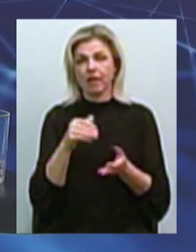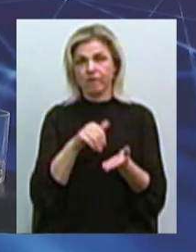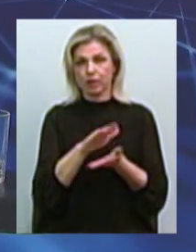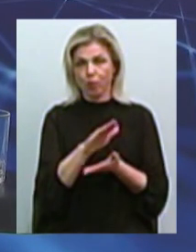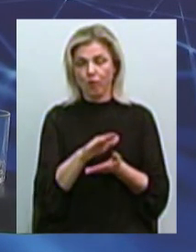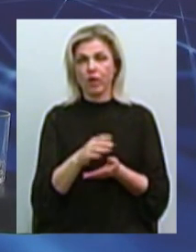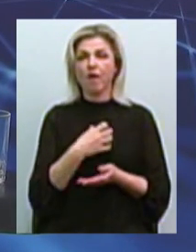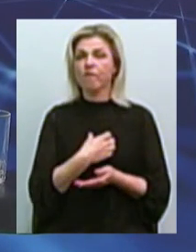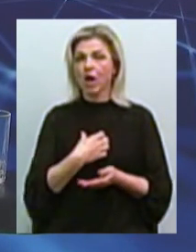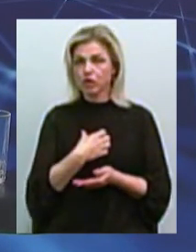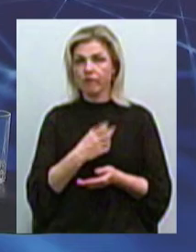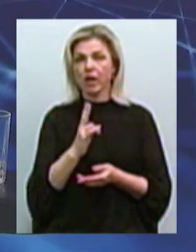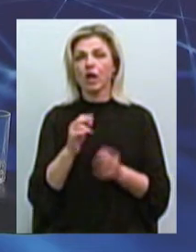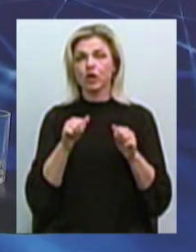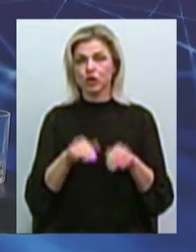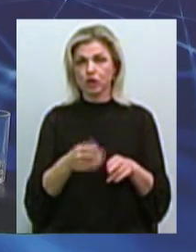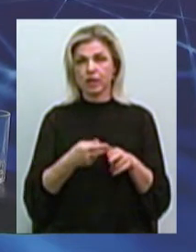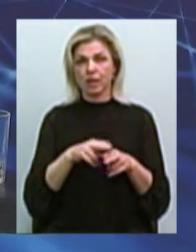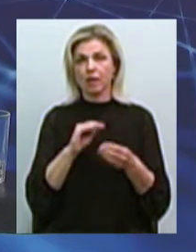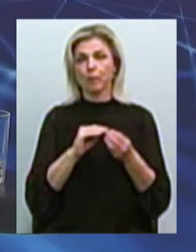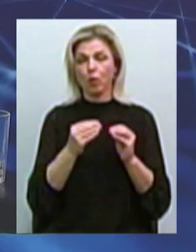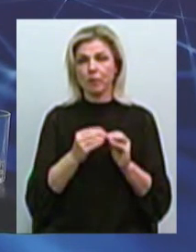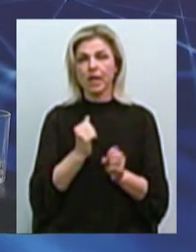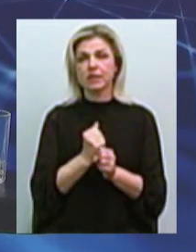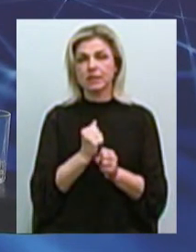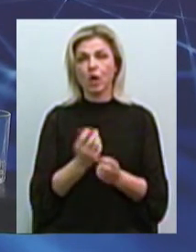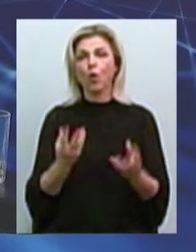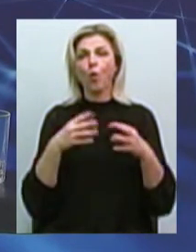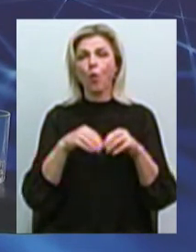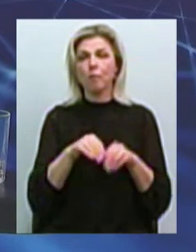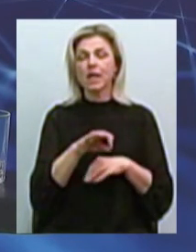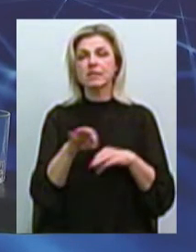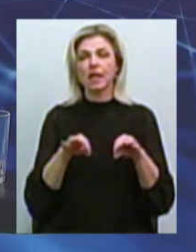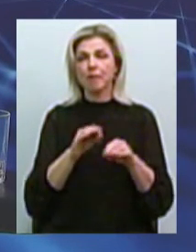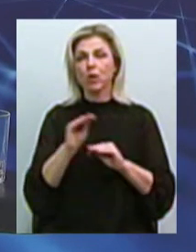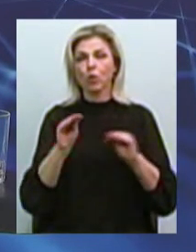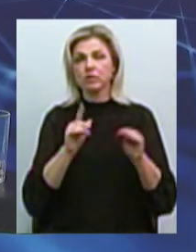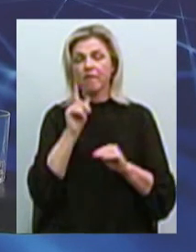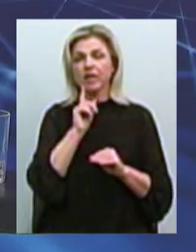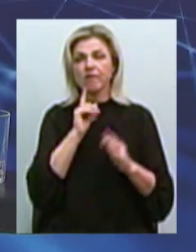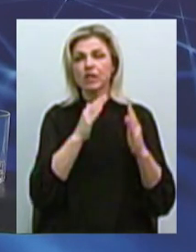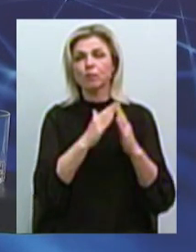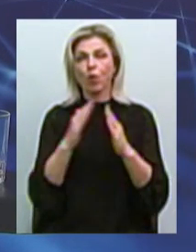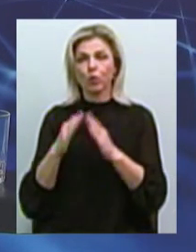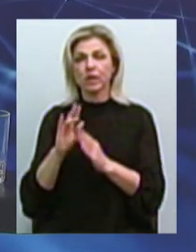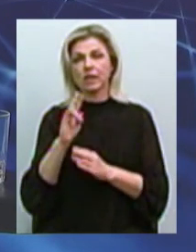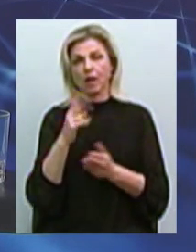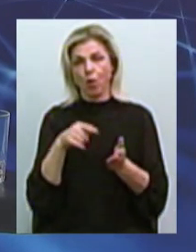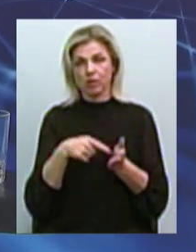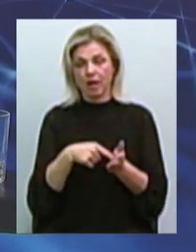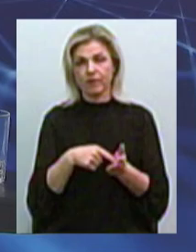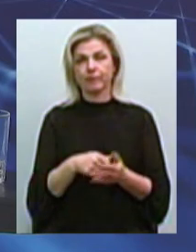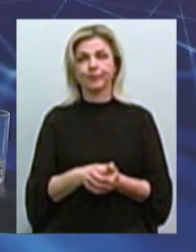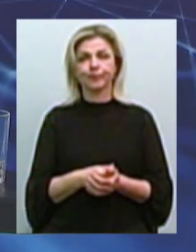Важливий крок до вирішення цієї проблеми – створення комплексної схеми розміщення тимчасових споруд у місті Миколаєва, в